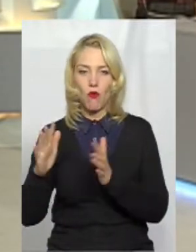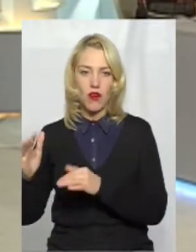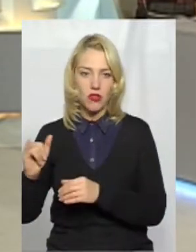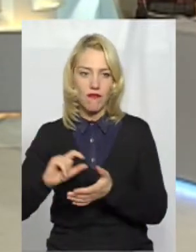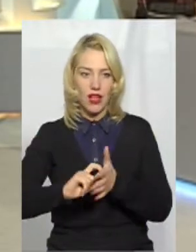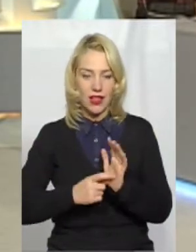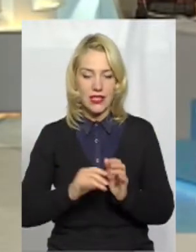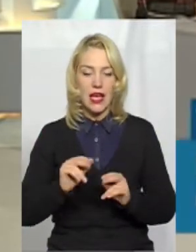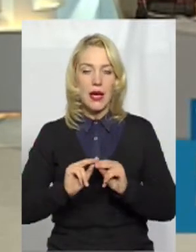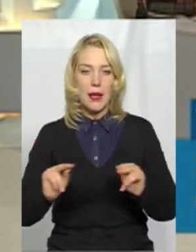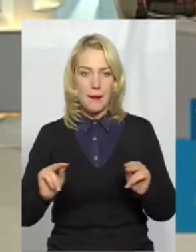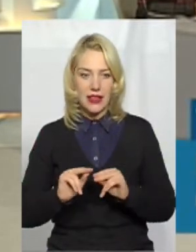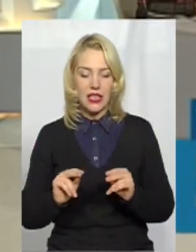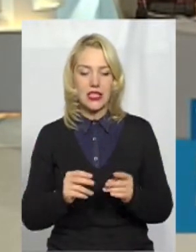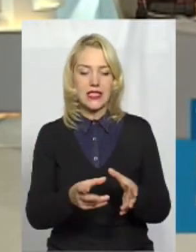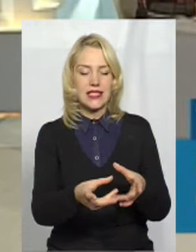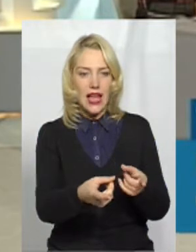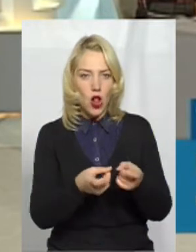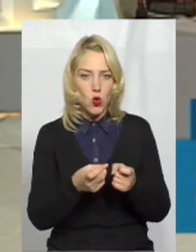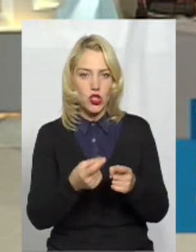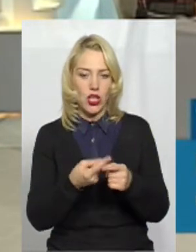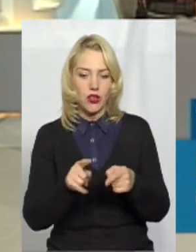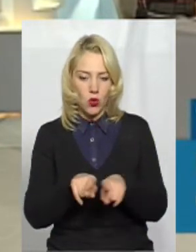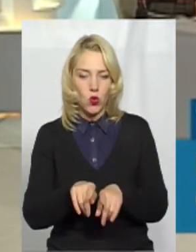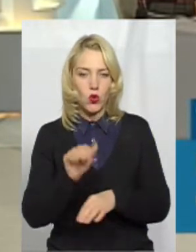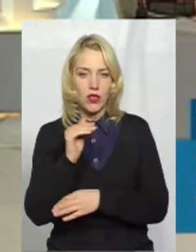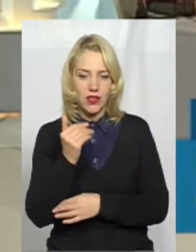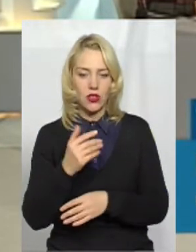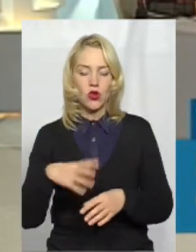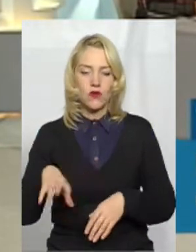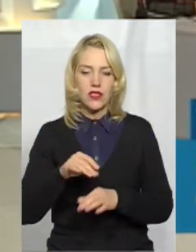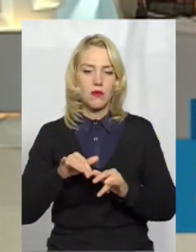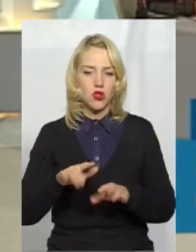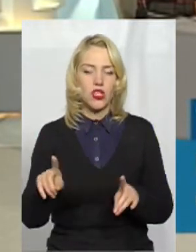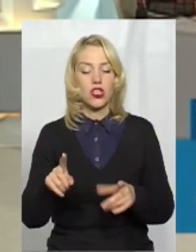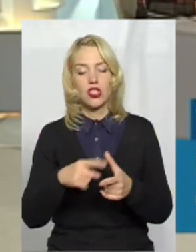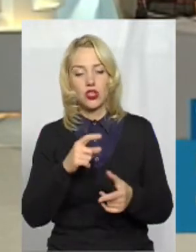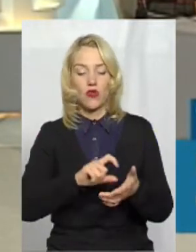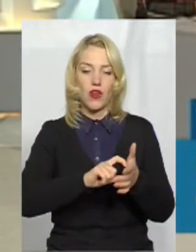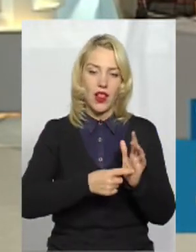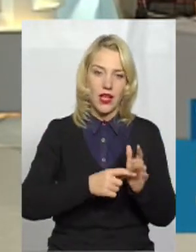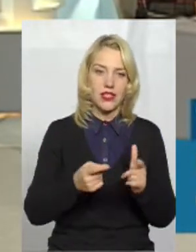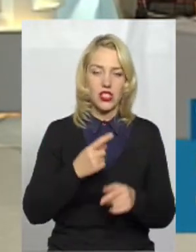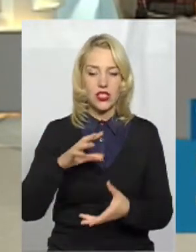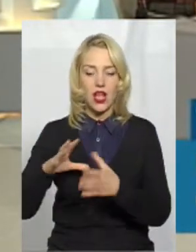класі. І педагоги її залучають до всіх процесів, які відбуваються чи то в класі, чи то загальношкільні. Ні.